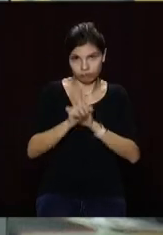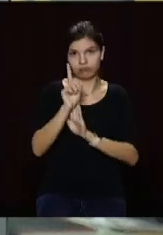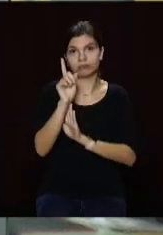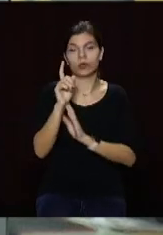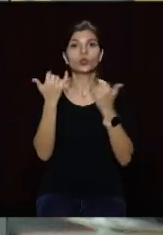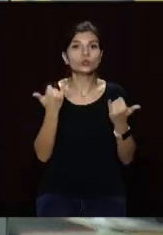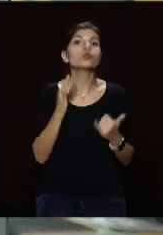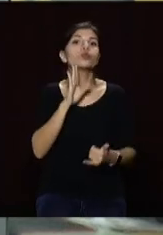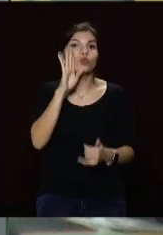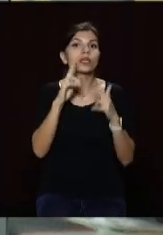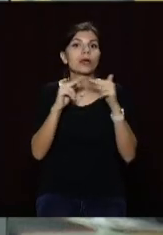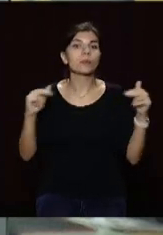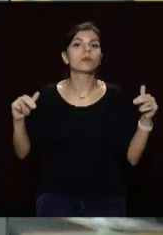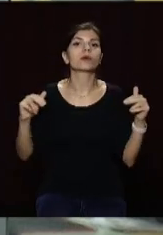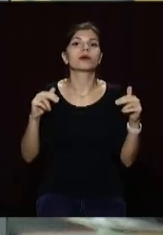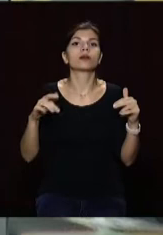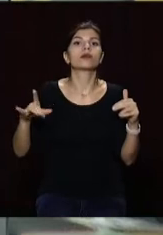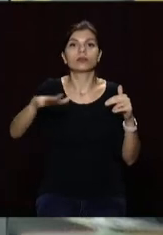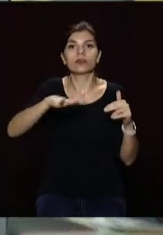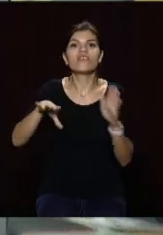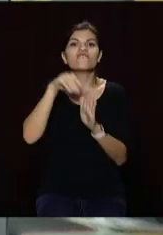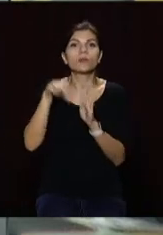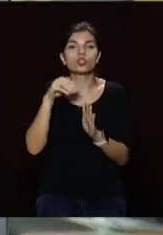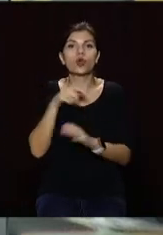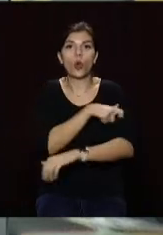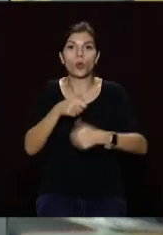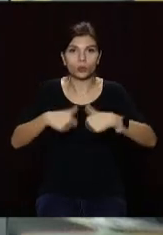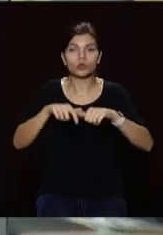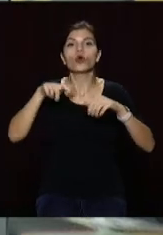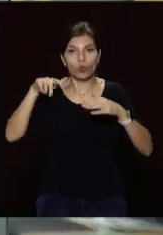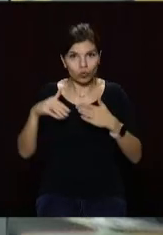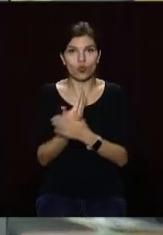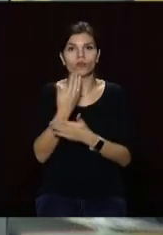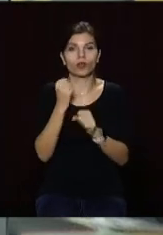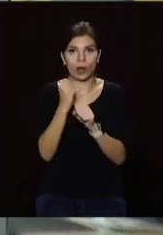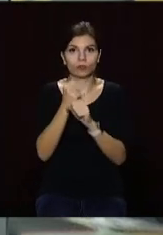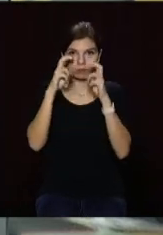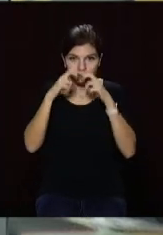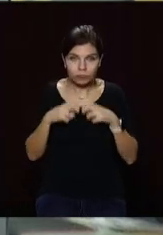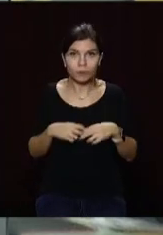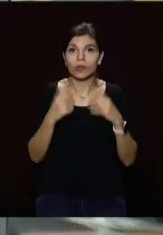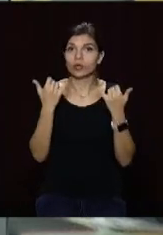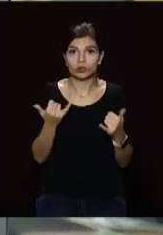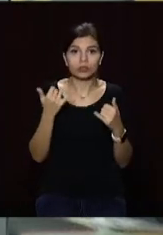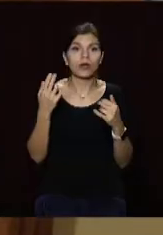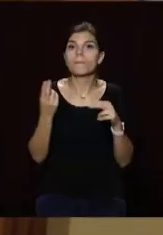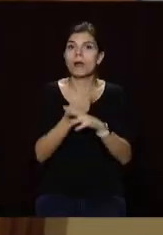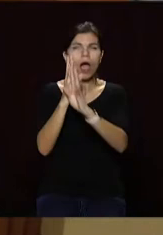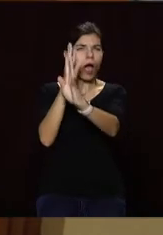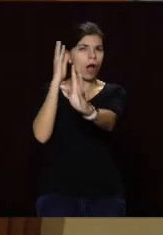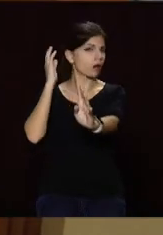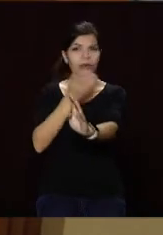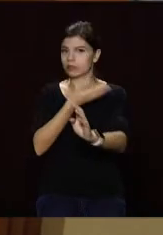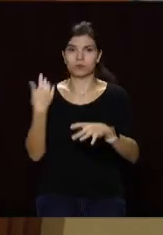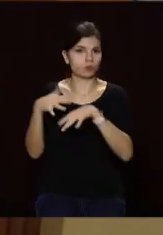Сьогодні зранку Дніпровська міська територіальна виборча комісія відновила свою роботу. Зараз без кілометрових черг та